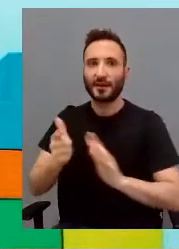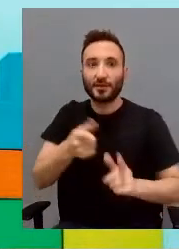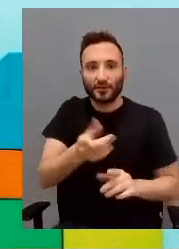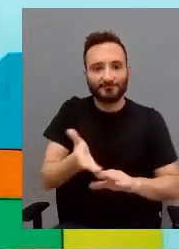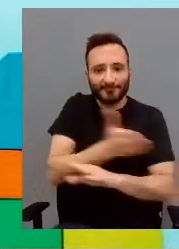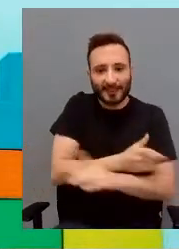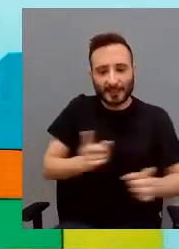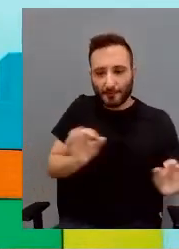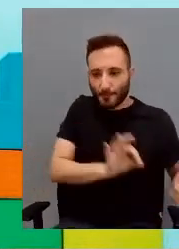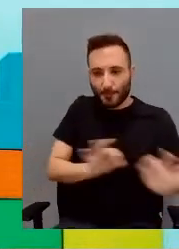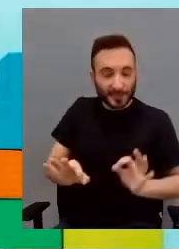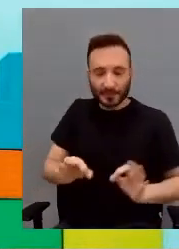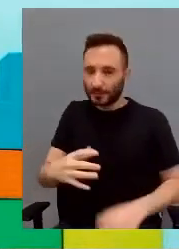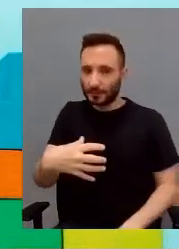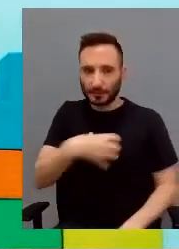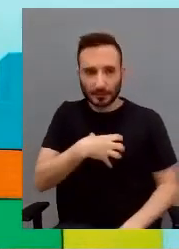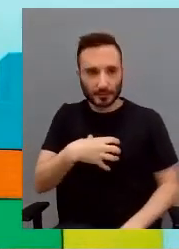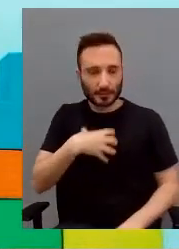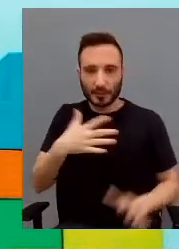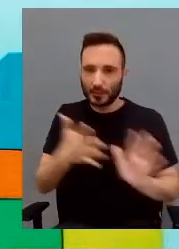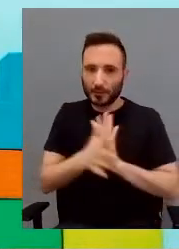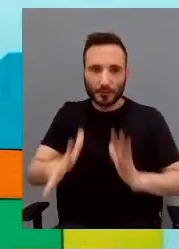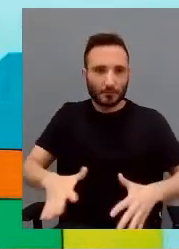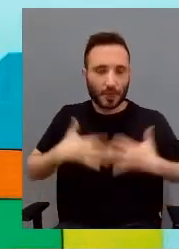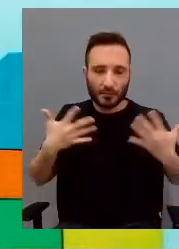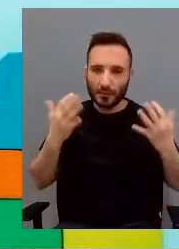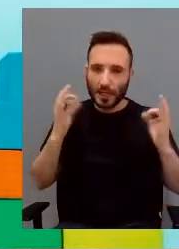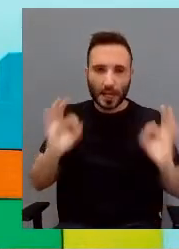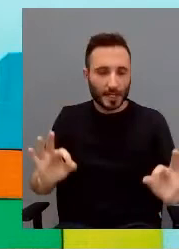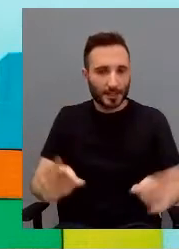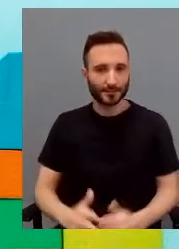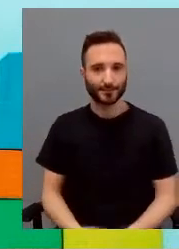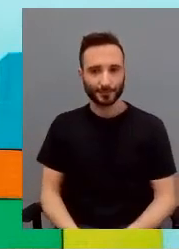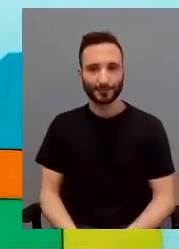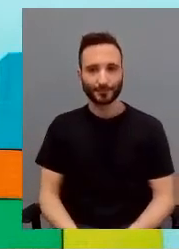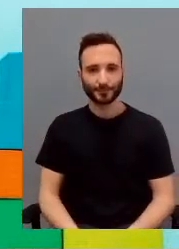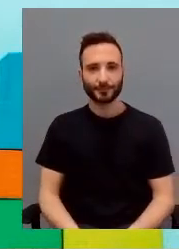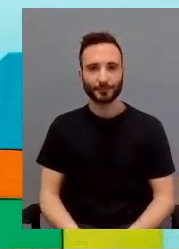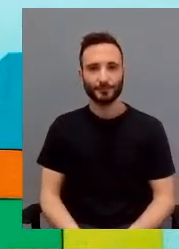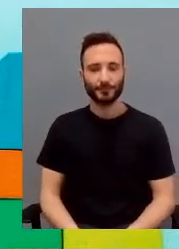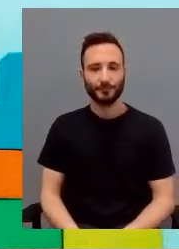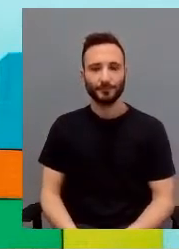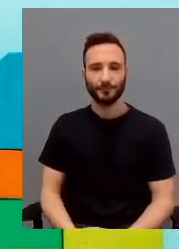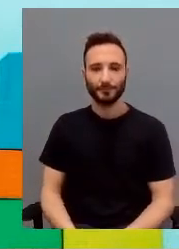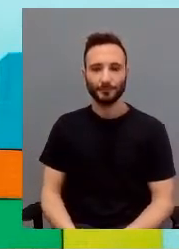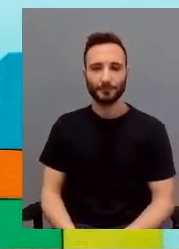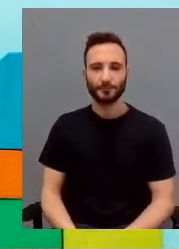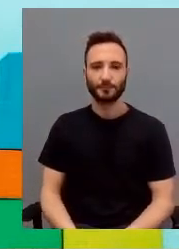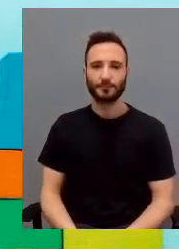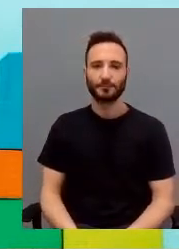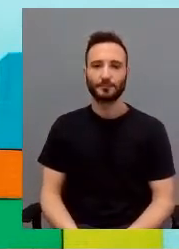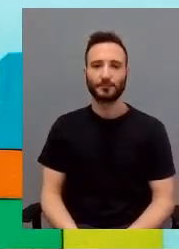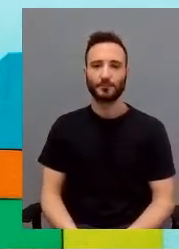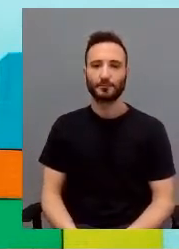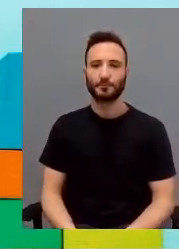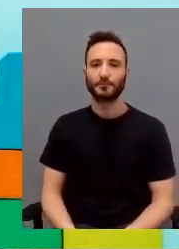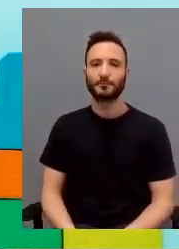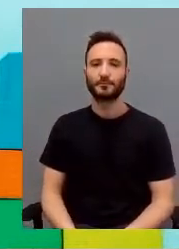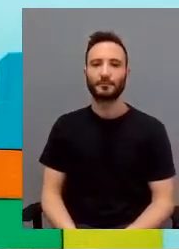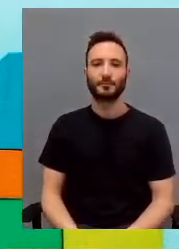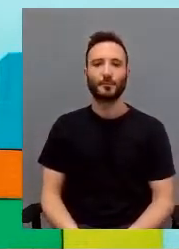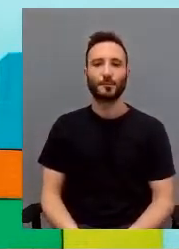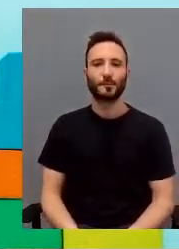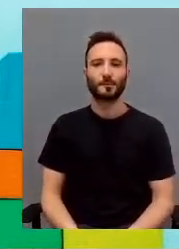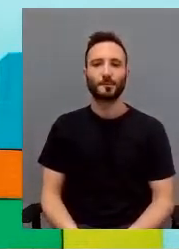'è stato lo scorso anno un'interruzione improvvisa di tutte le nostre routine, tutte le nostre